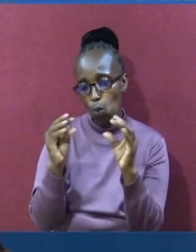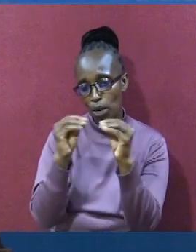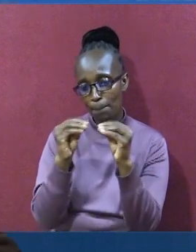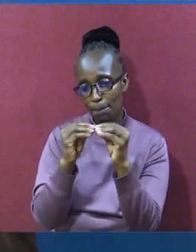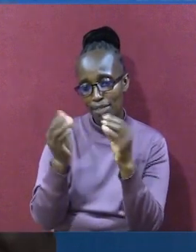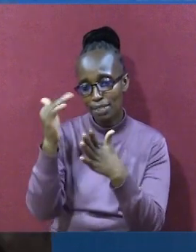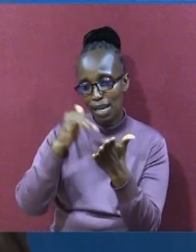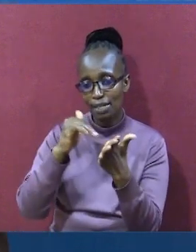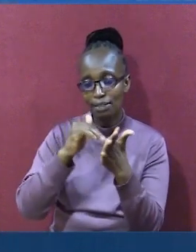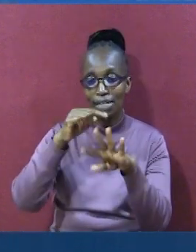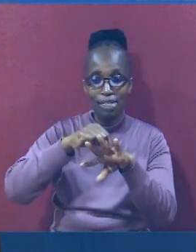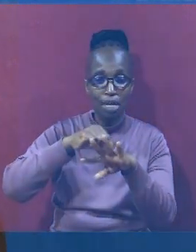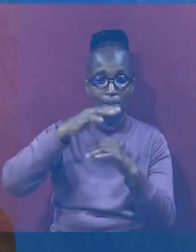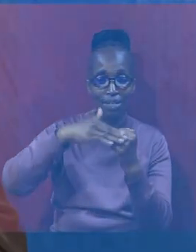ikikipu. Shalom.